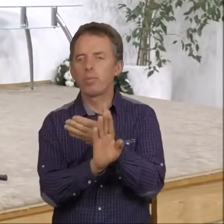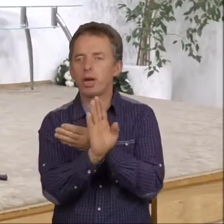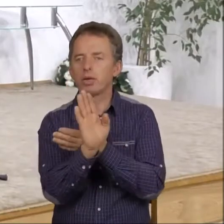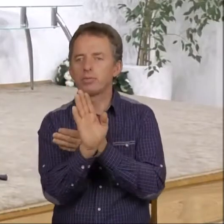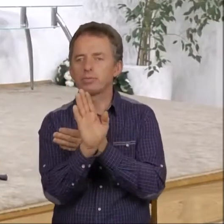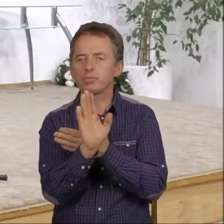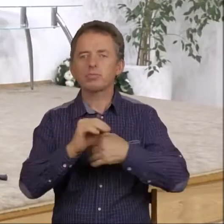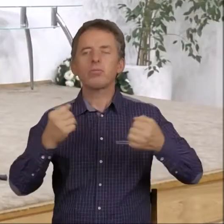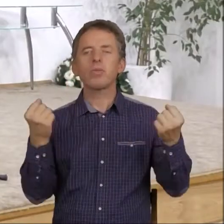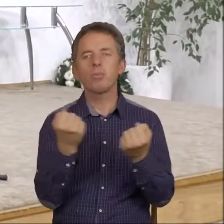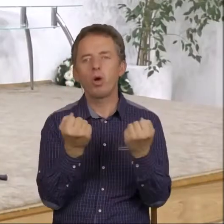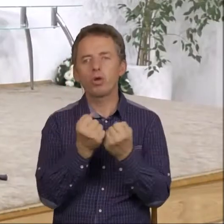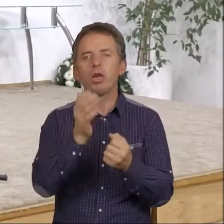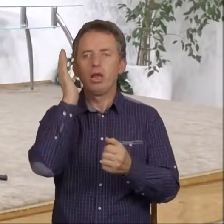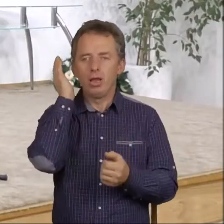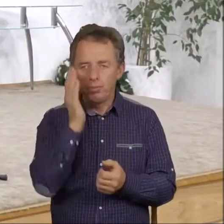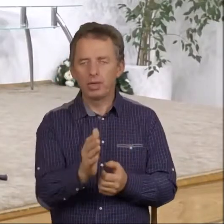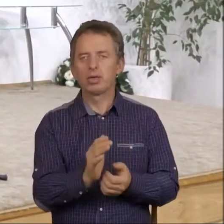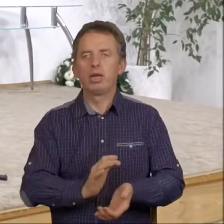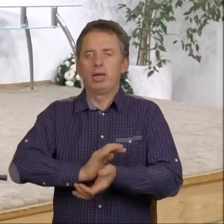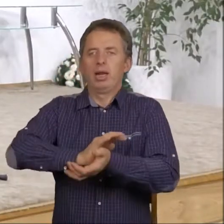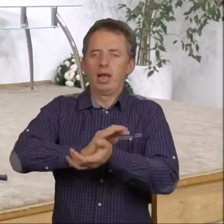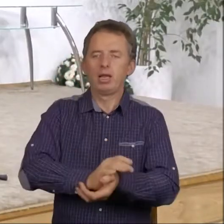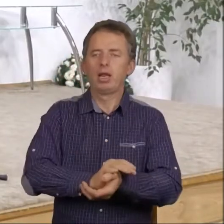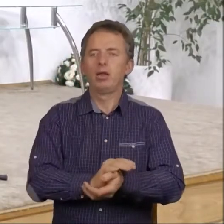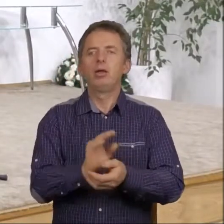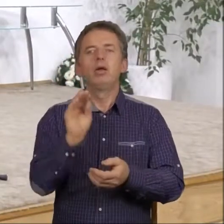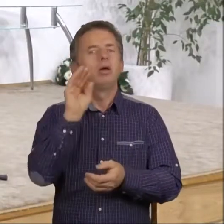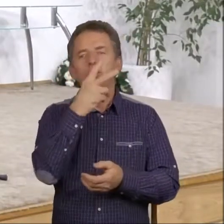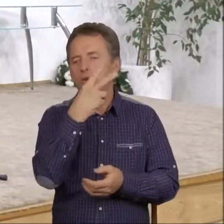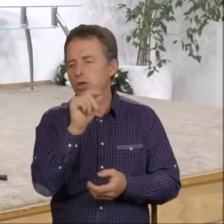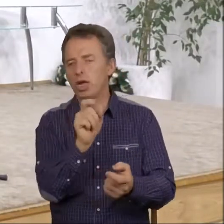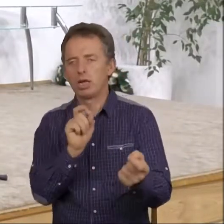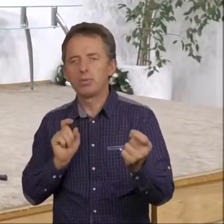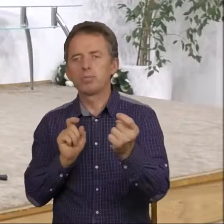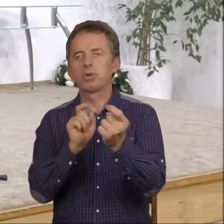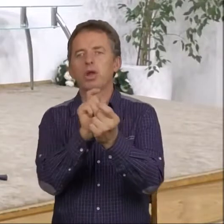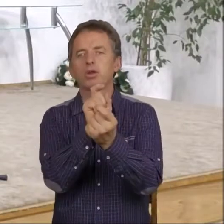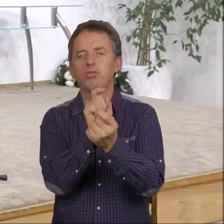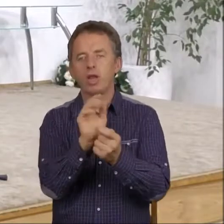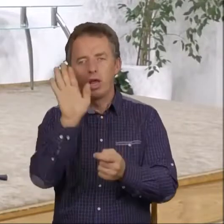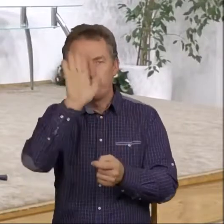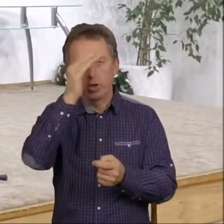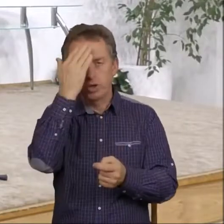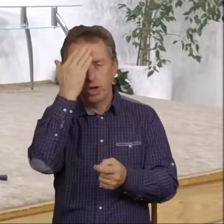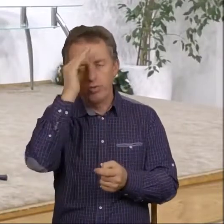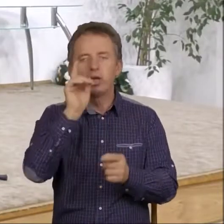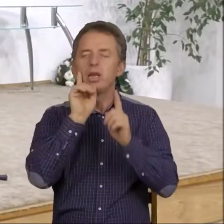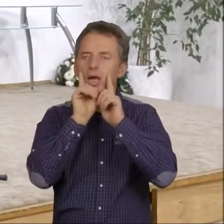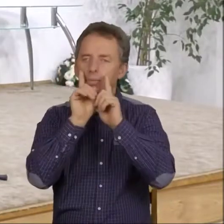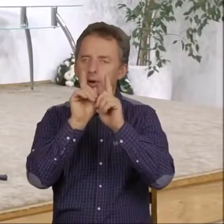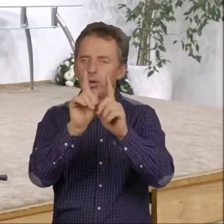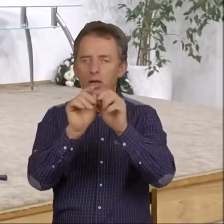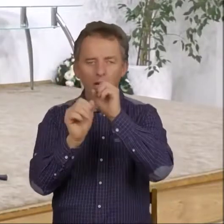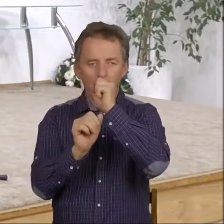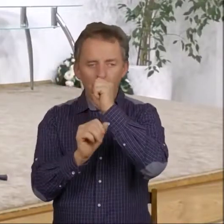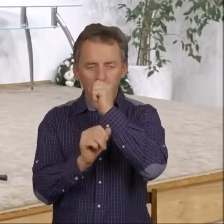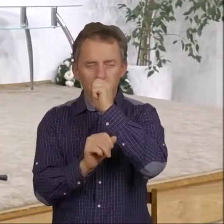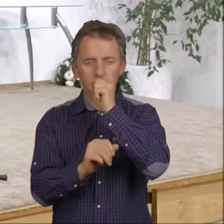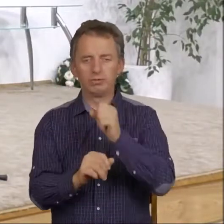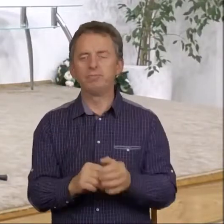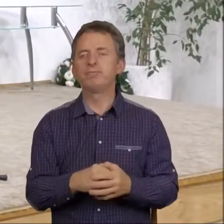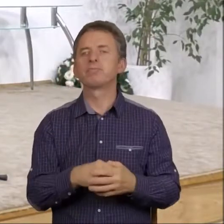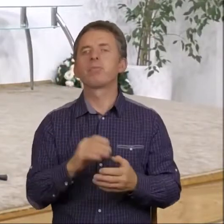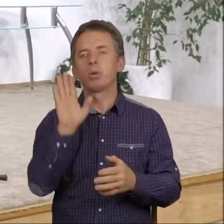jeszcze mocniej będzie naciskać na to, żeby się nie sprzeciwiać Bożej woli, że naprawdę ta bojaźń